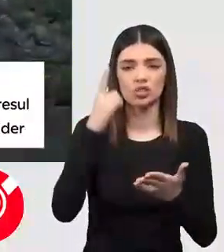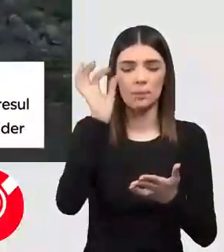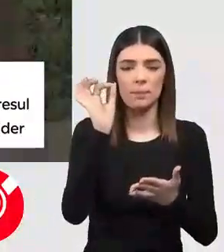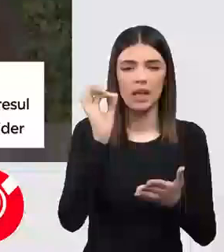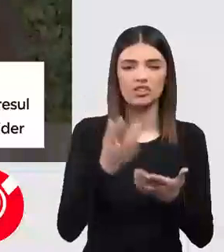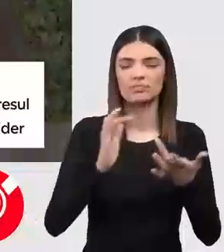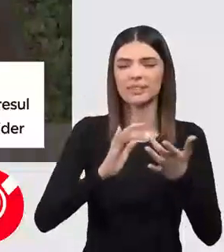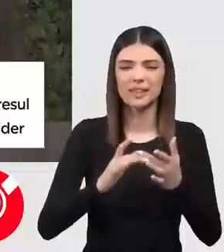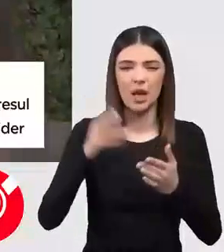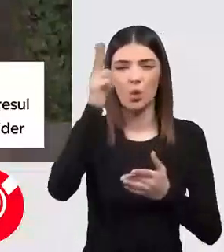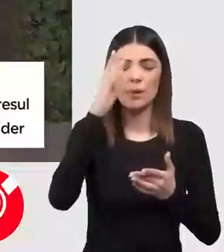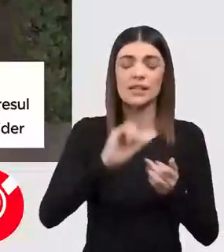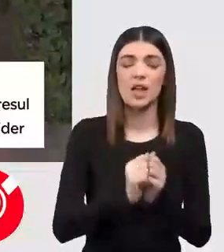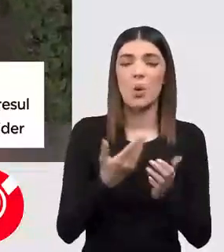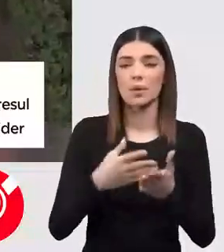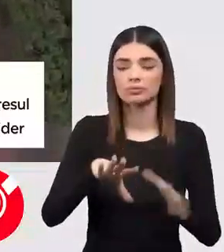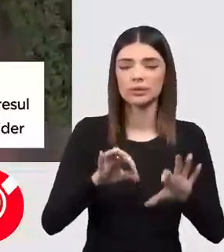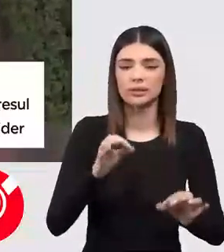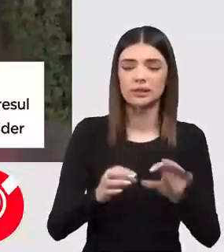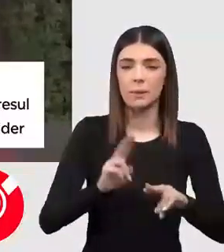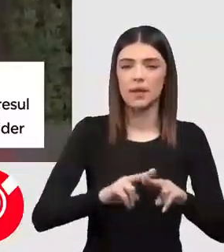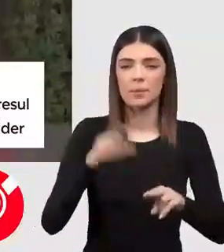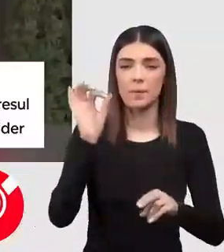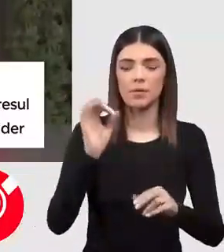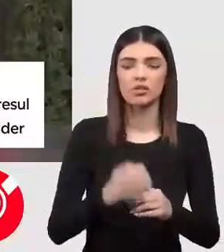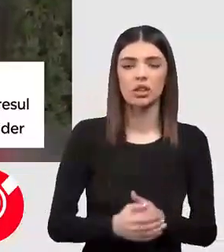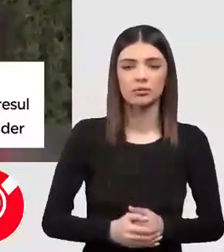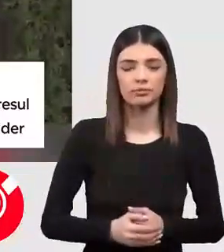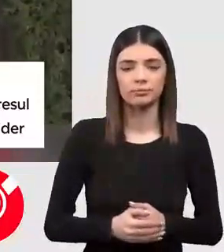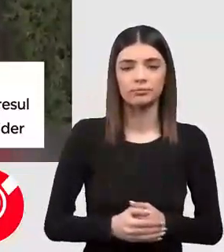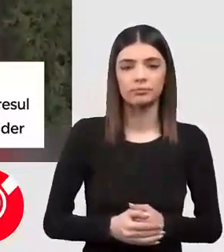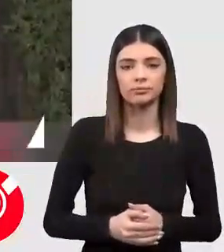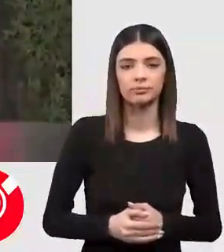management sau pentru colectarea de date în suport decizional. faptul înainte, cred chestiile